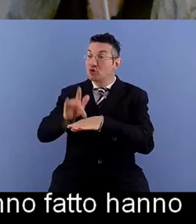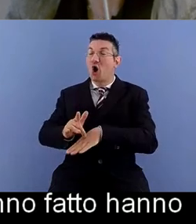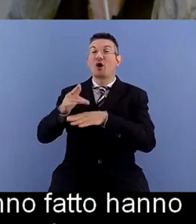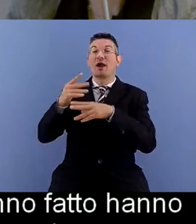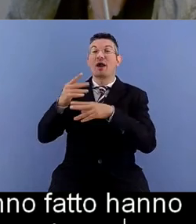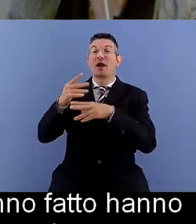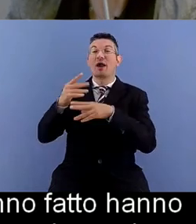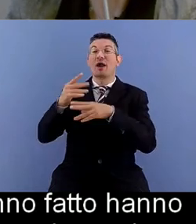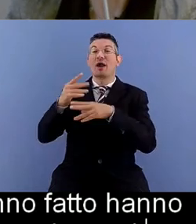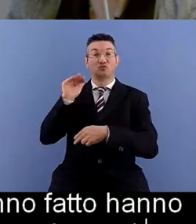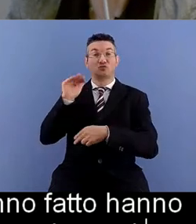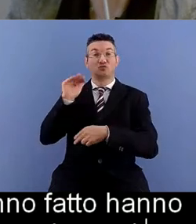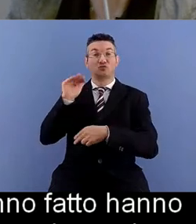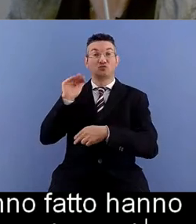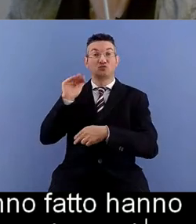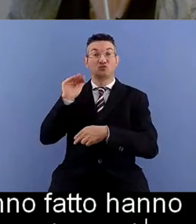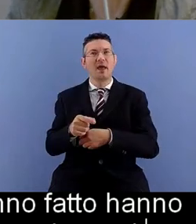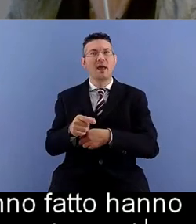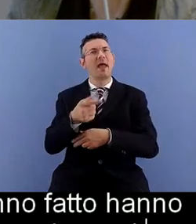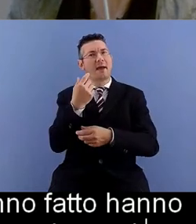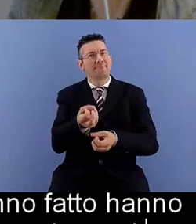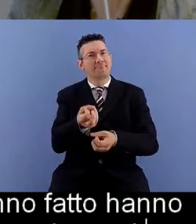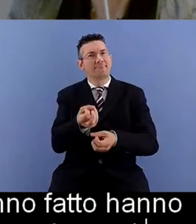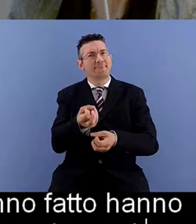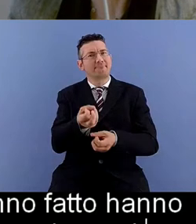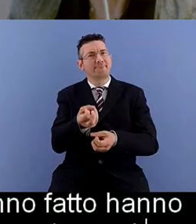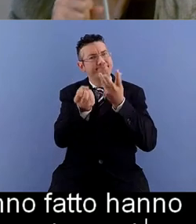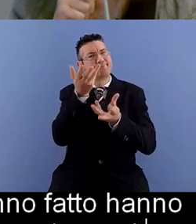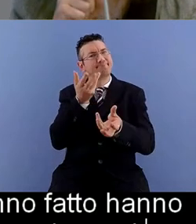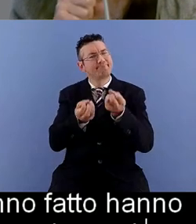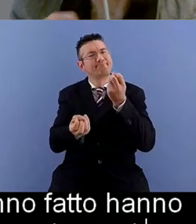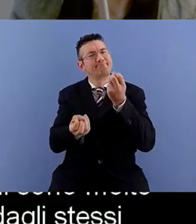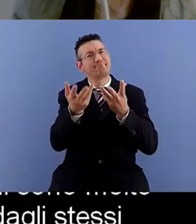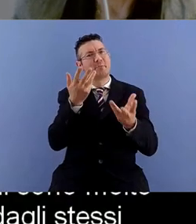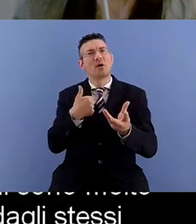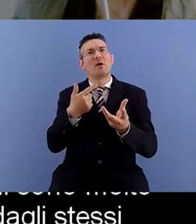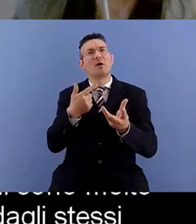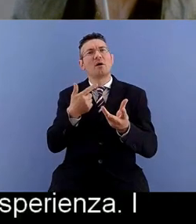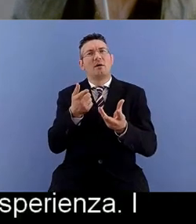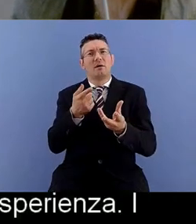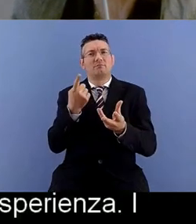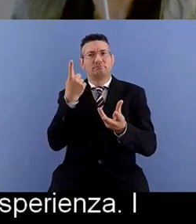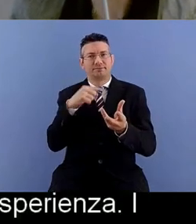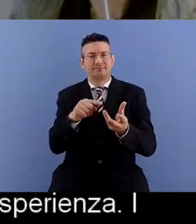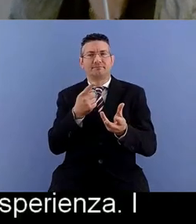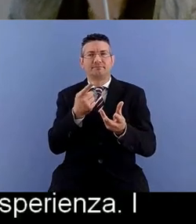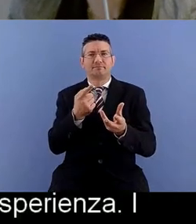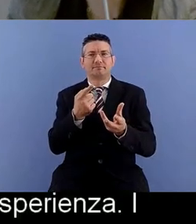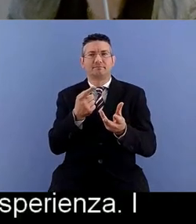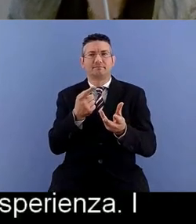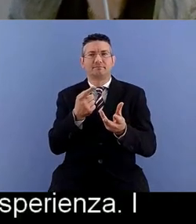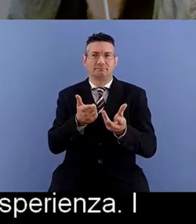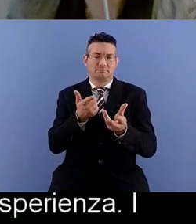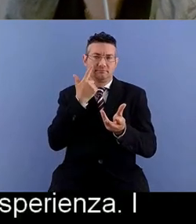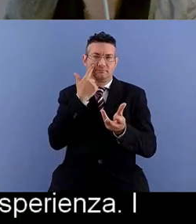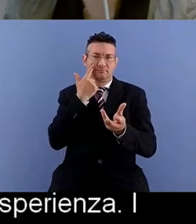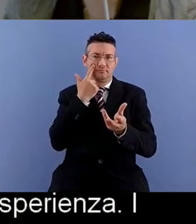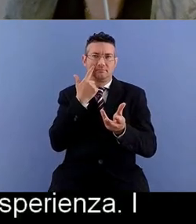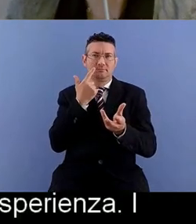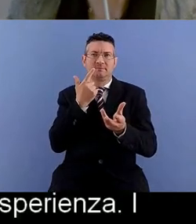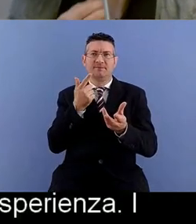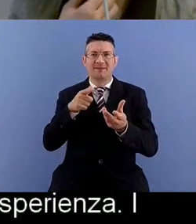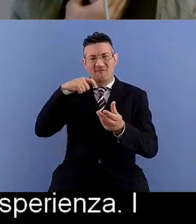concetti che sono usciti che poi sono stati che sono stati rappresentati con dei video